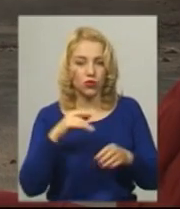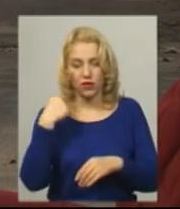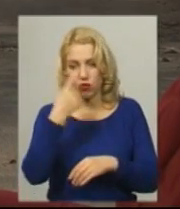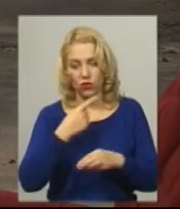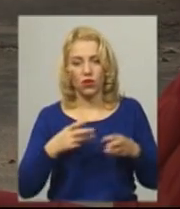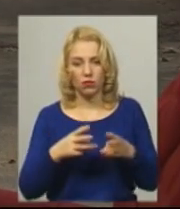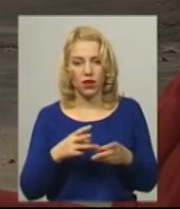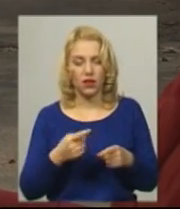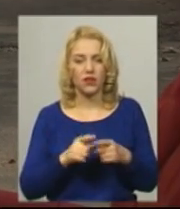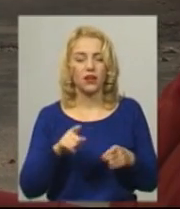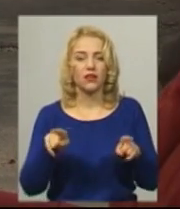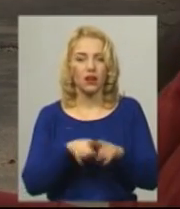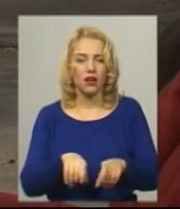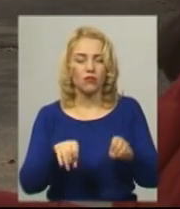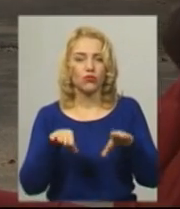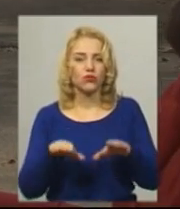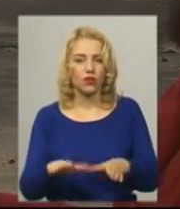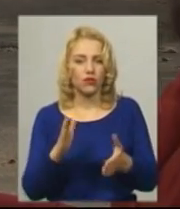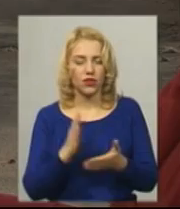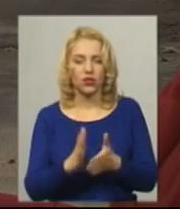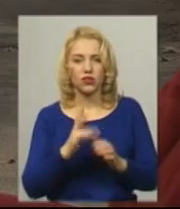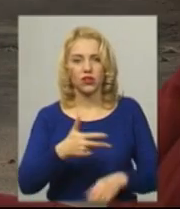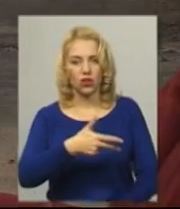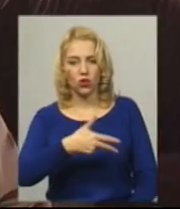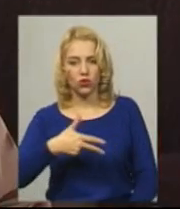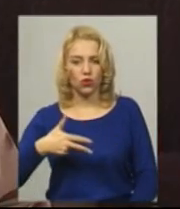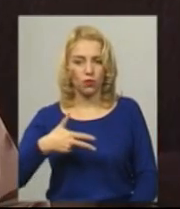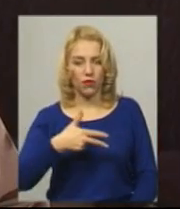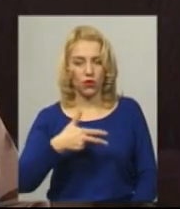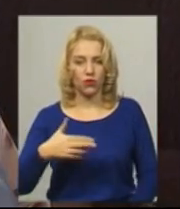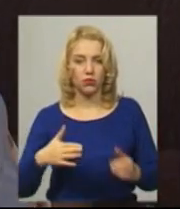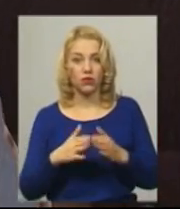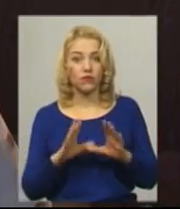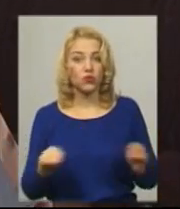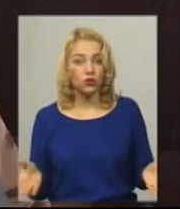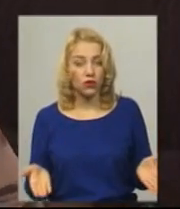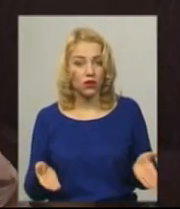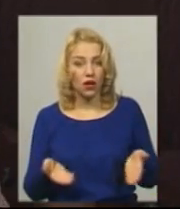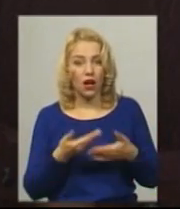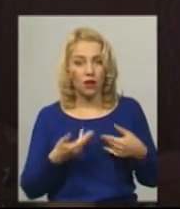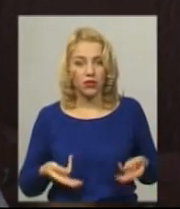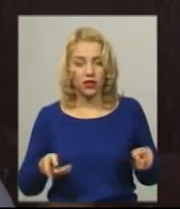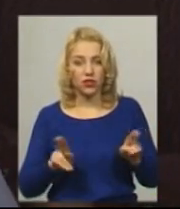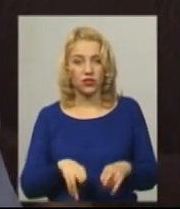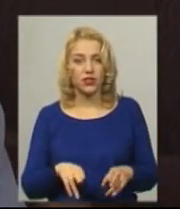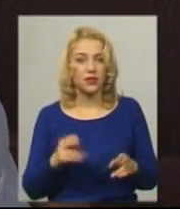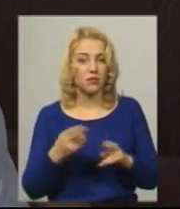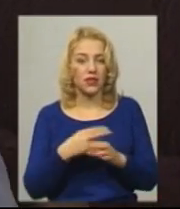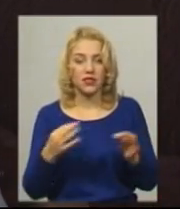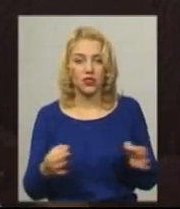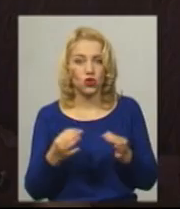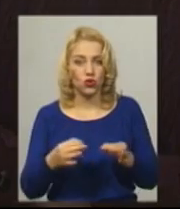Все, бо вийшла така постанова, що тільки трьохповерхові будинки. Все, ми залишилися без нічого. В хата